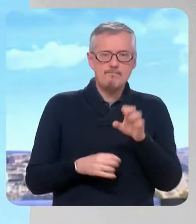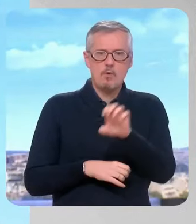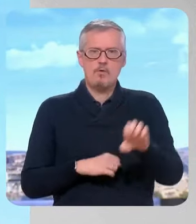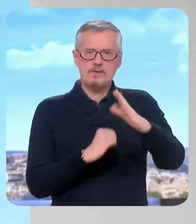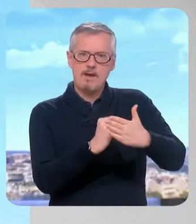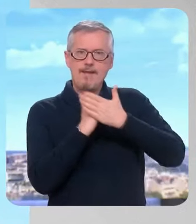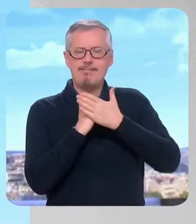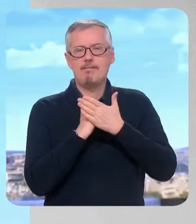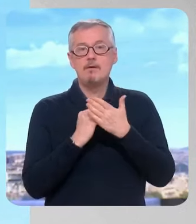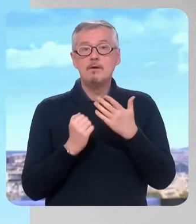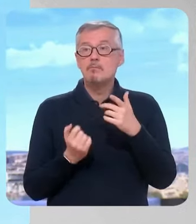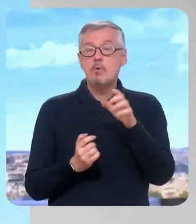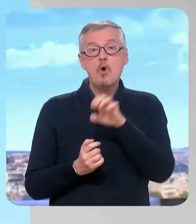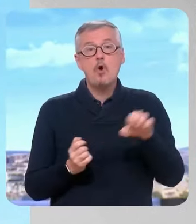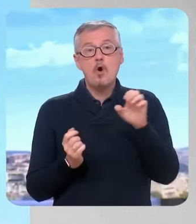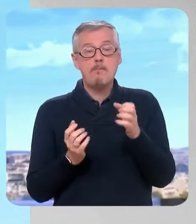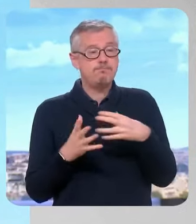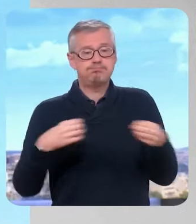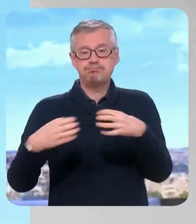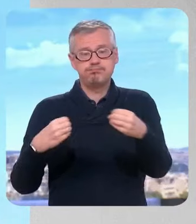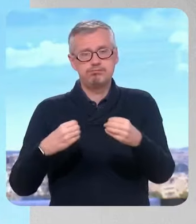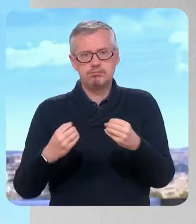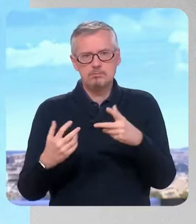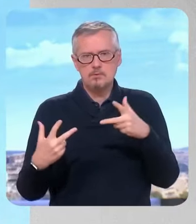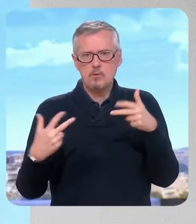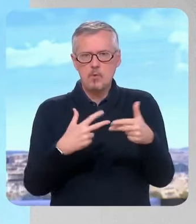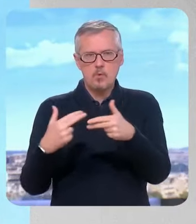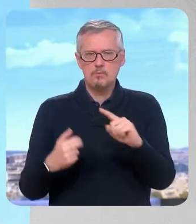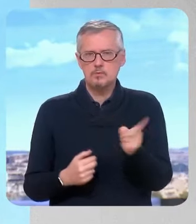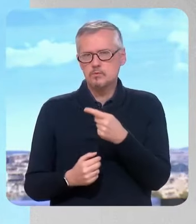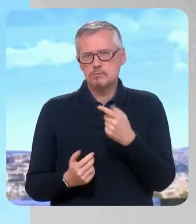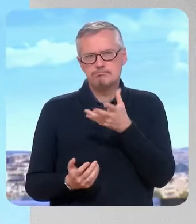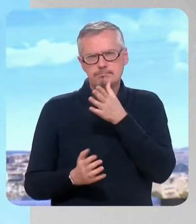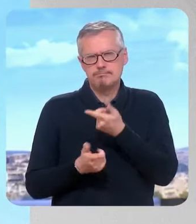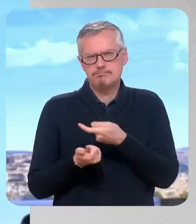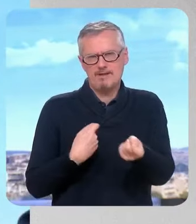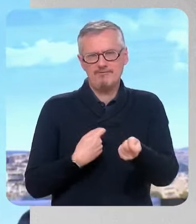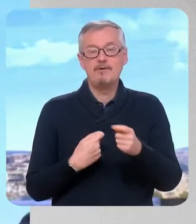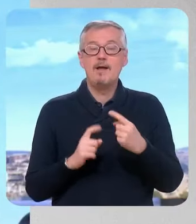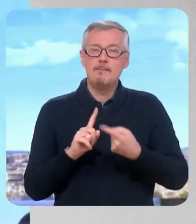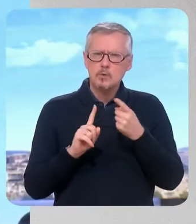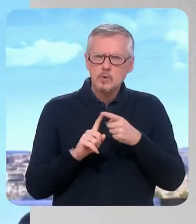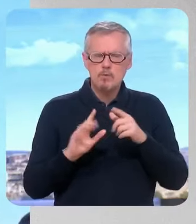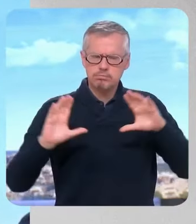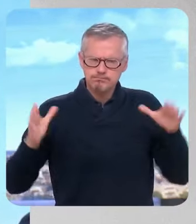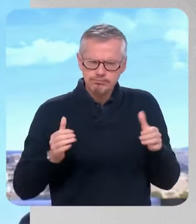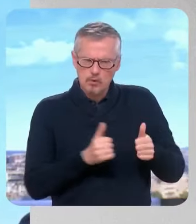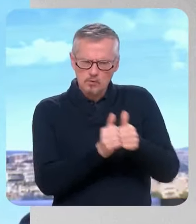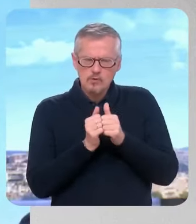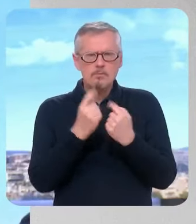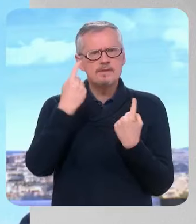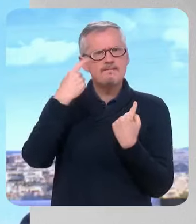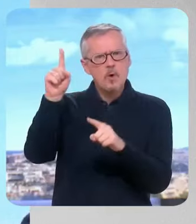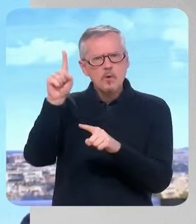on a besoin que de moins d'Europe. D'être plus ensemble que moi ensemble, face aux grands défis géostratégiques du monde, sur la question de la défense, sur la question de la sécurité alimentaire, sur la